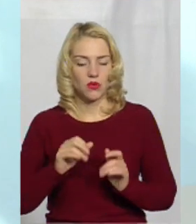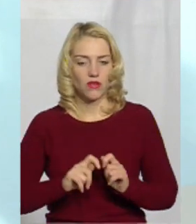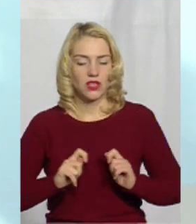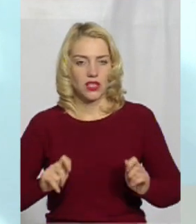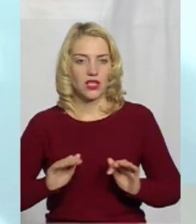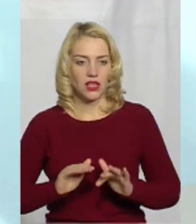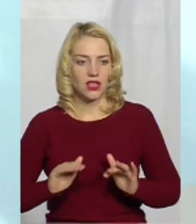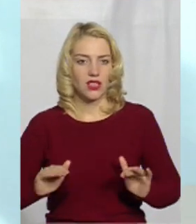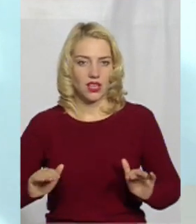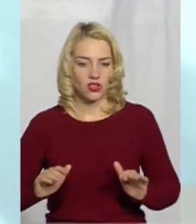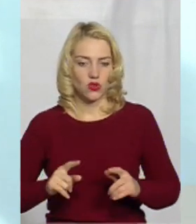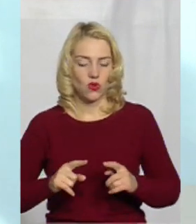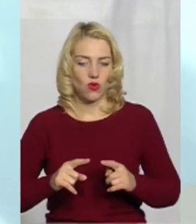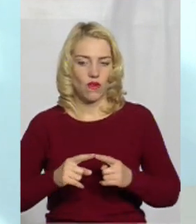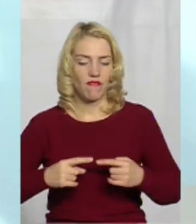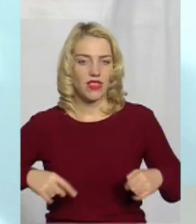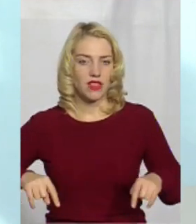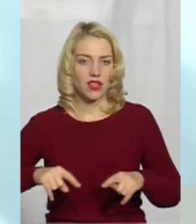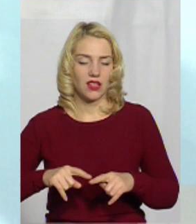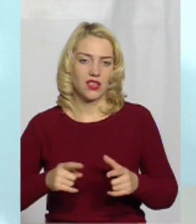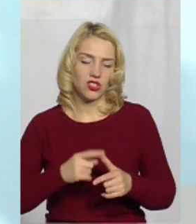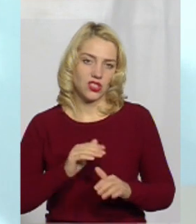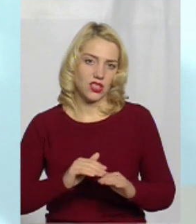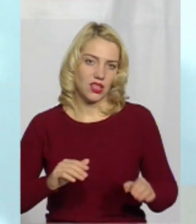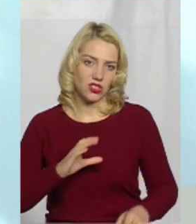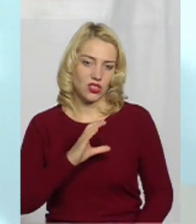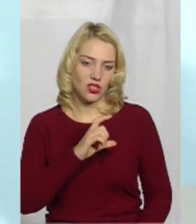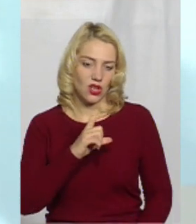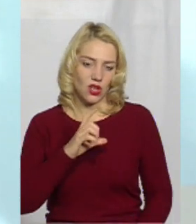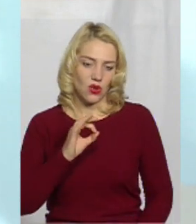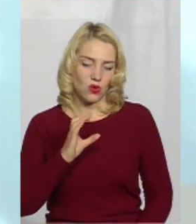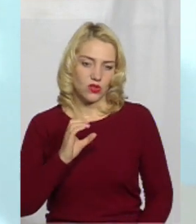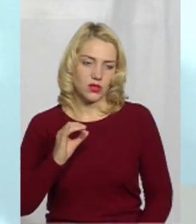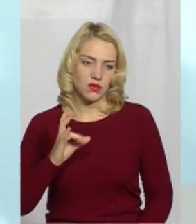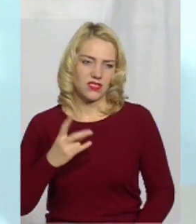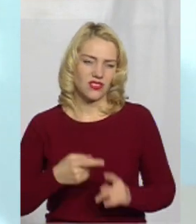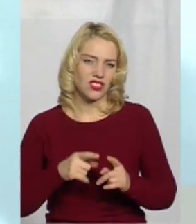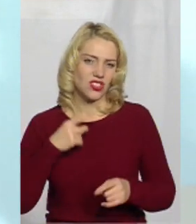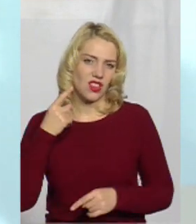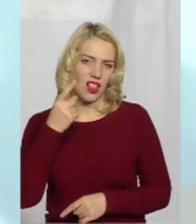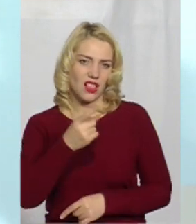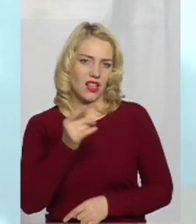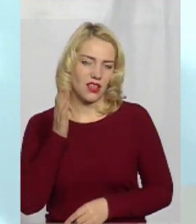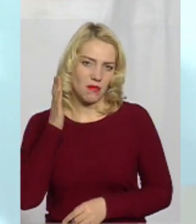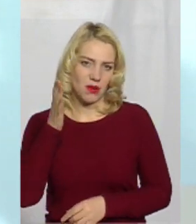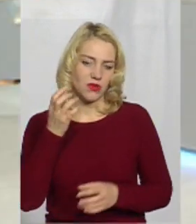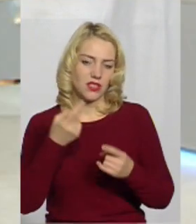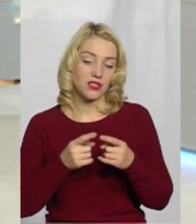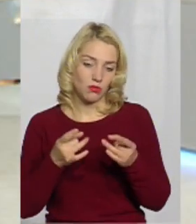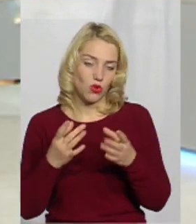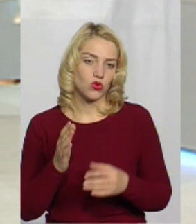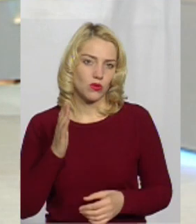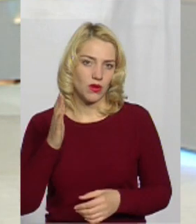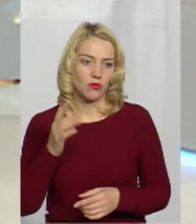дитячого відділення, чи про дитячий хоспис. Це ще далеке майбутнє. Це просто майбутнє.